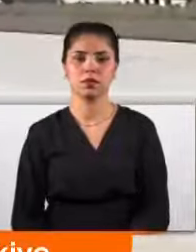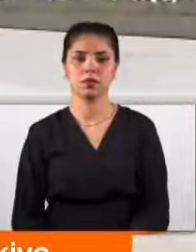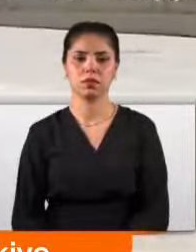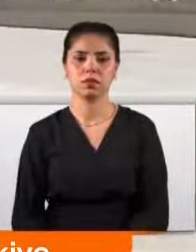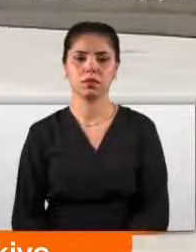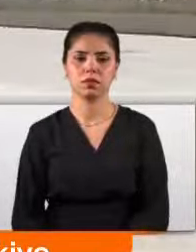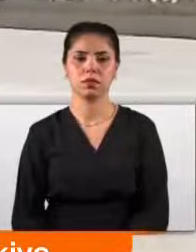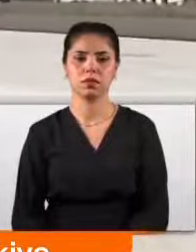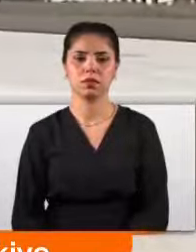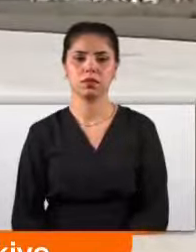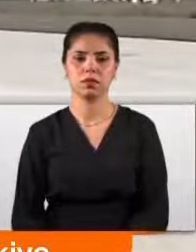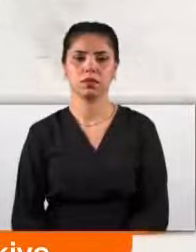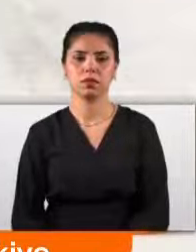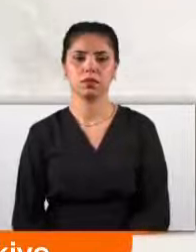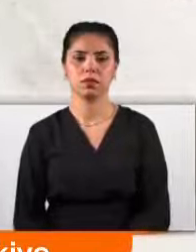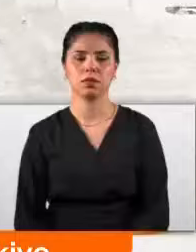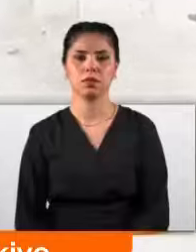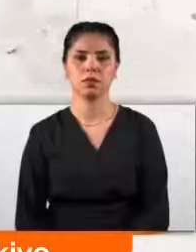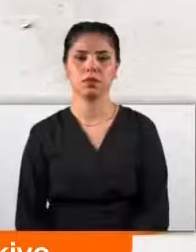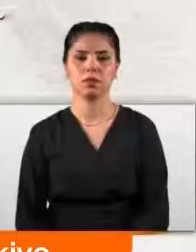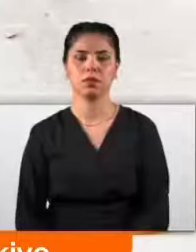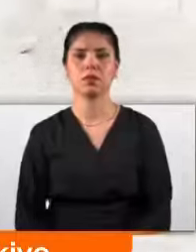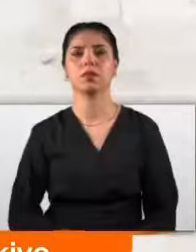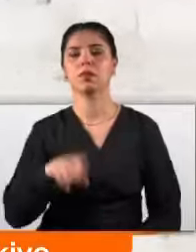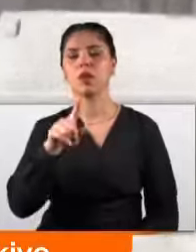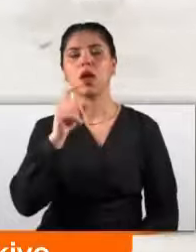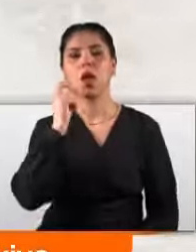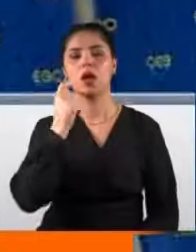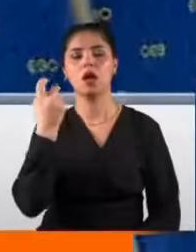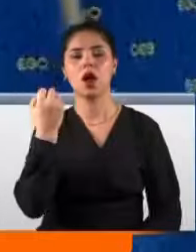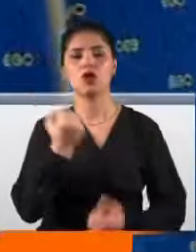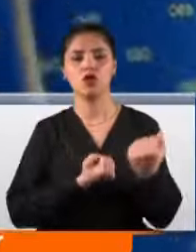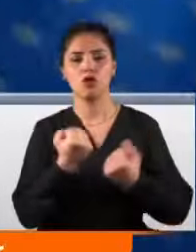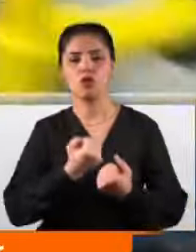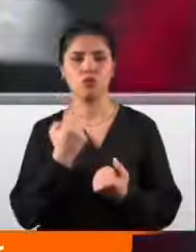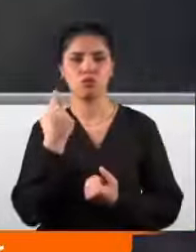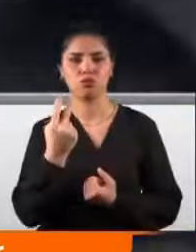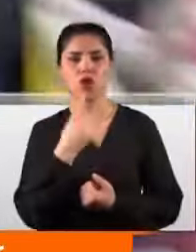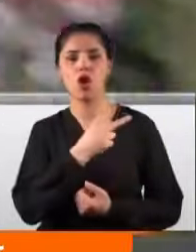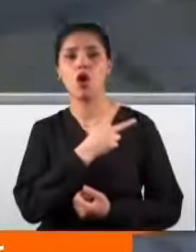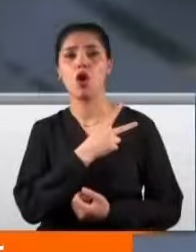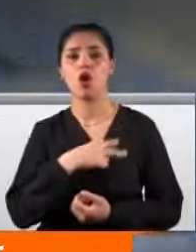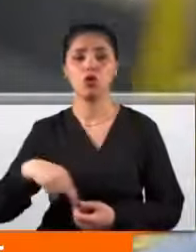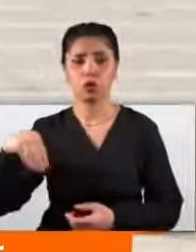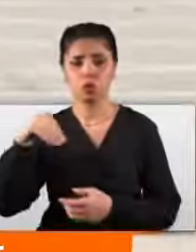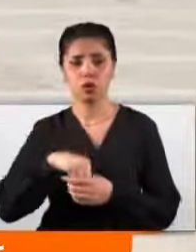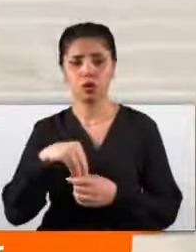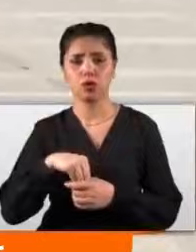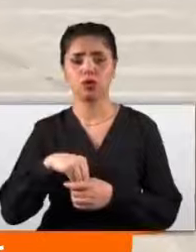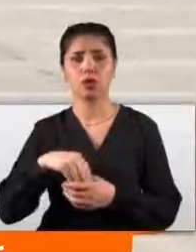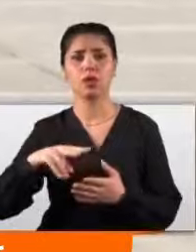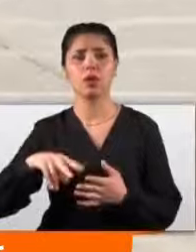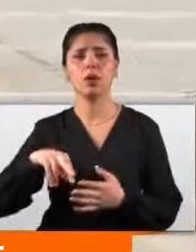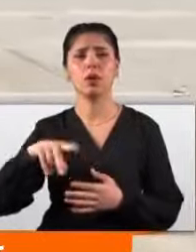Korkunç bir acıydı benim için. Ego şoförü ani fren yapınca otobüsün içinde metrelerce sürüklendi. Sol